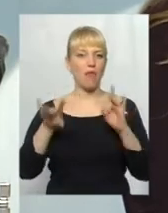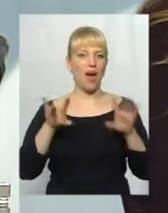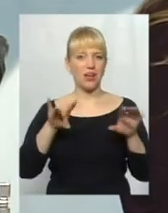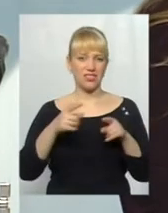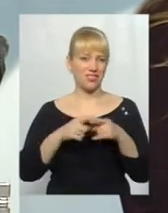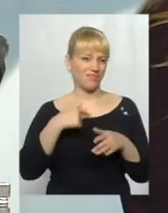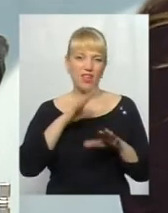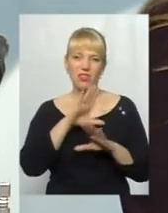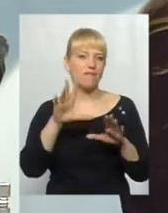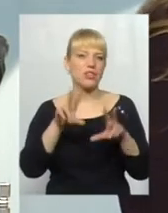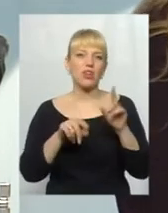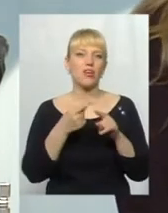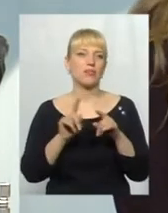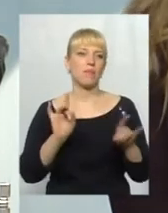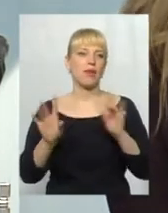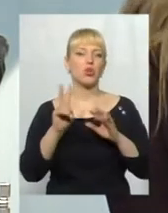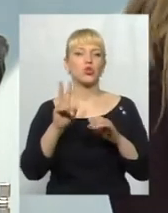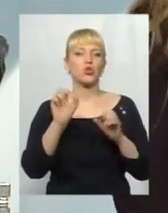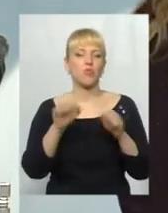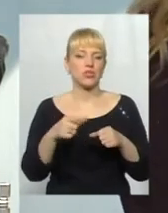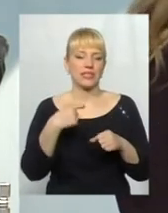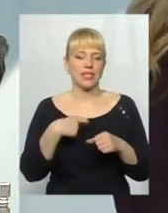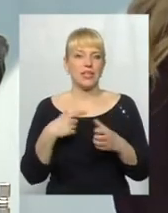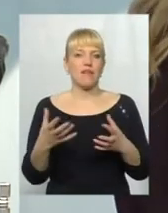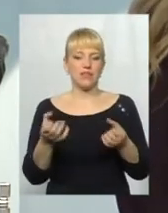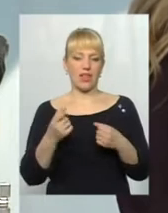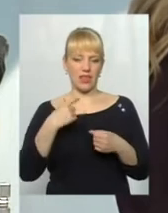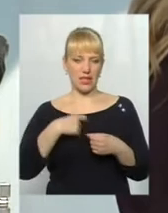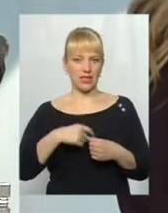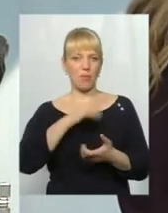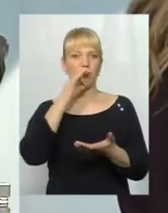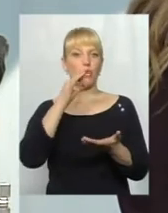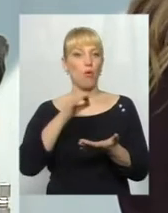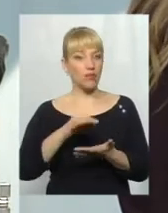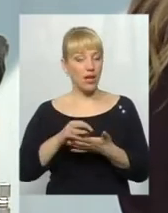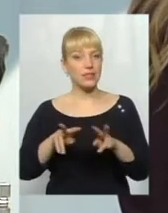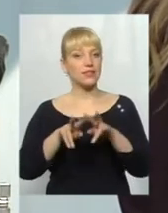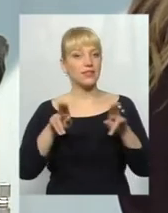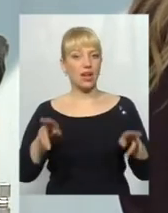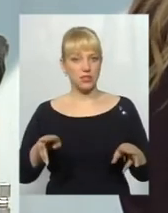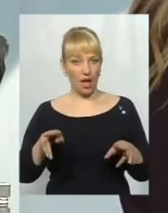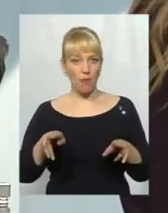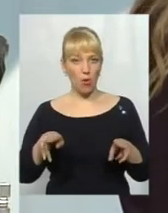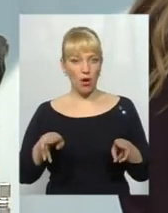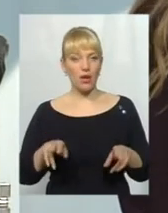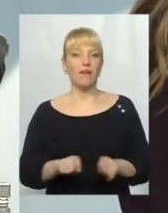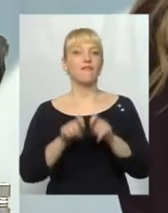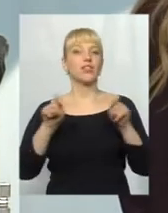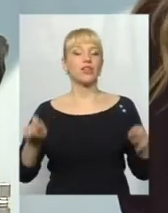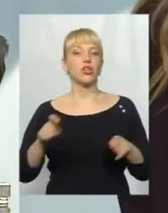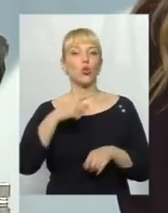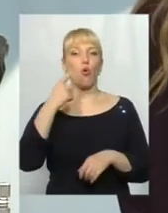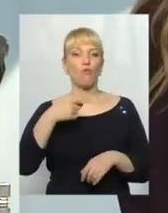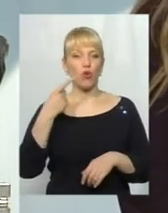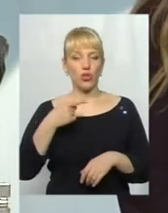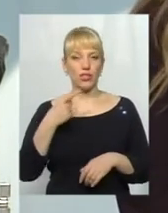це піар. Хто з нас може взяти на себе відповідальність і так само відкрито говорити